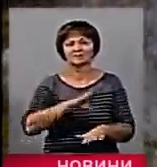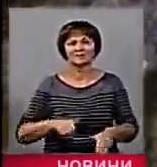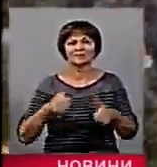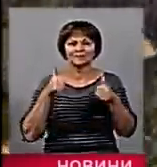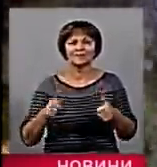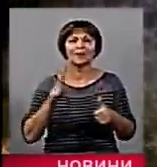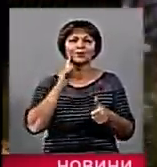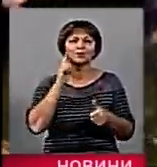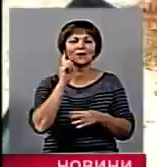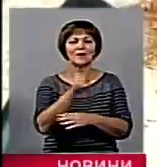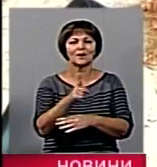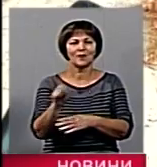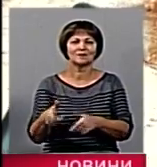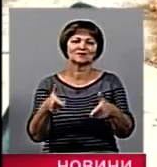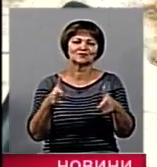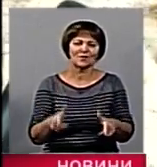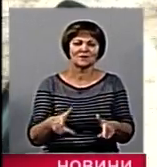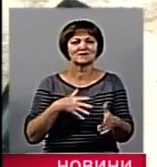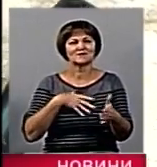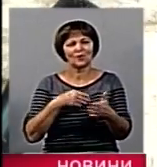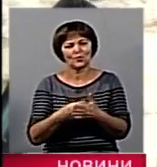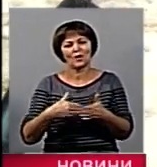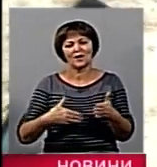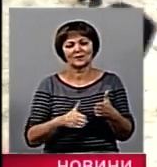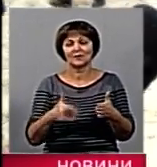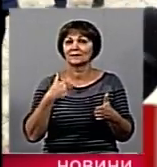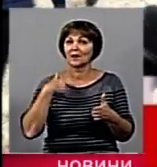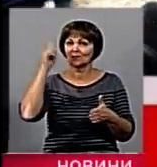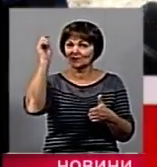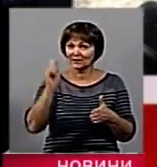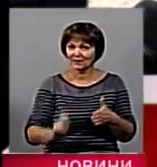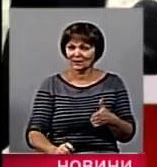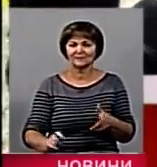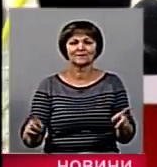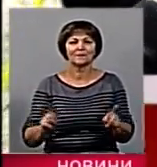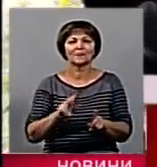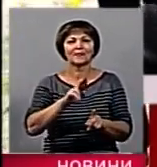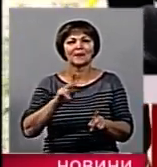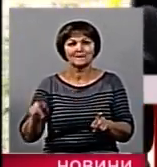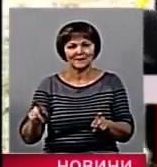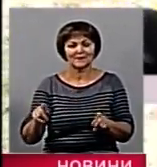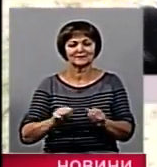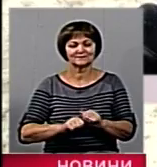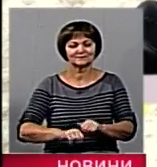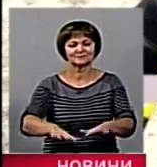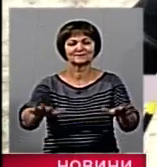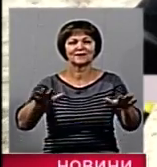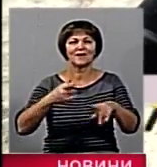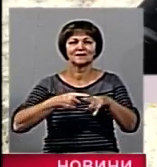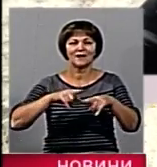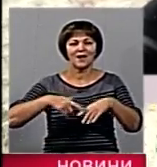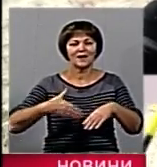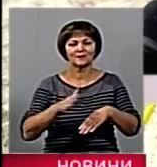юні рибалки долучилися і випустили свою рибу. Я приїхала, щоб випустили рибу,